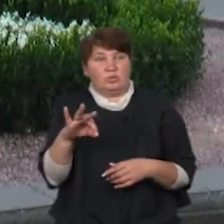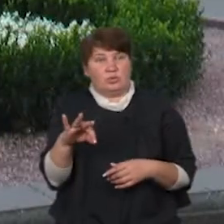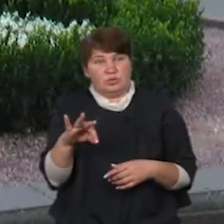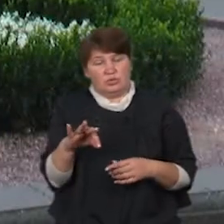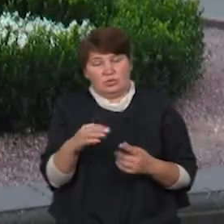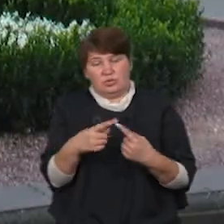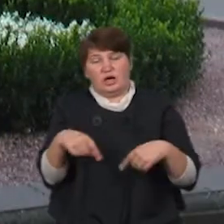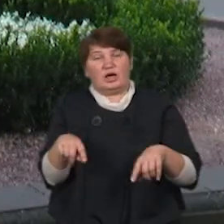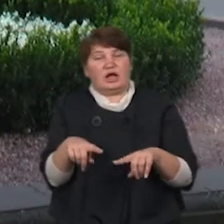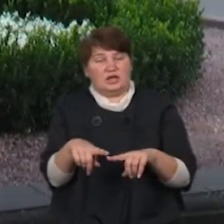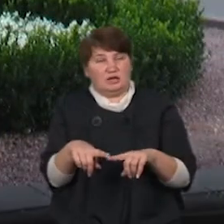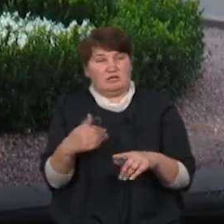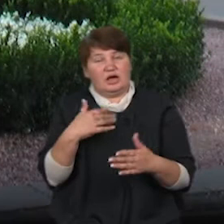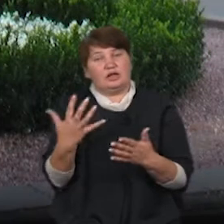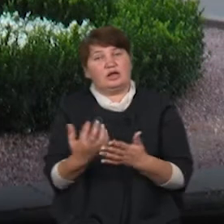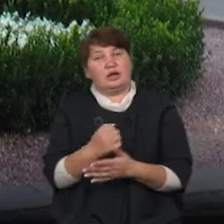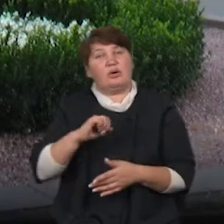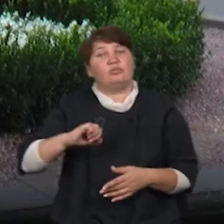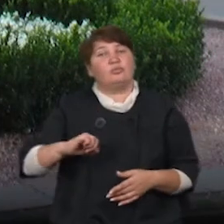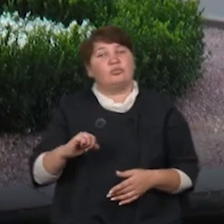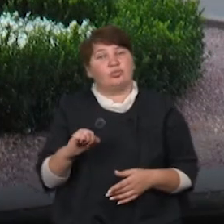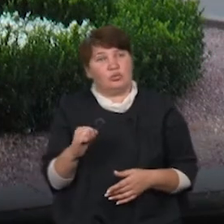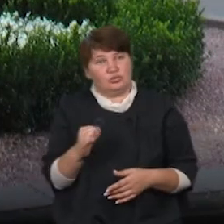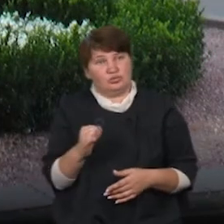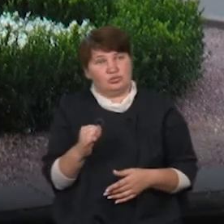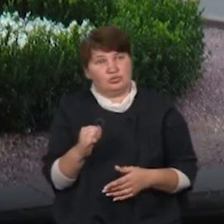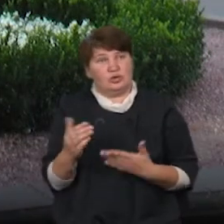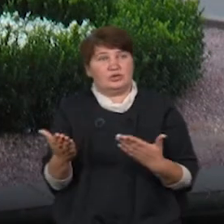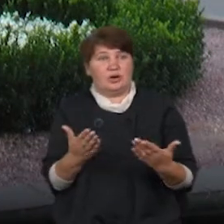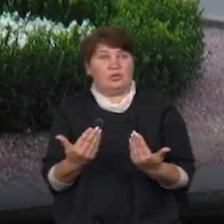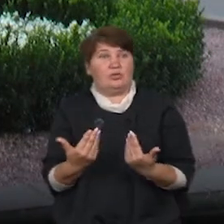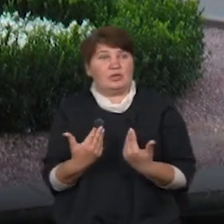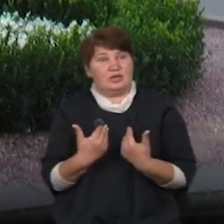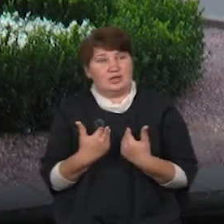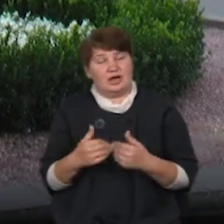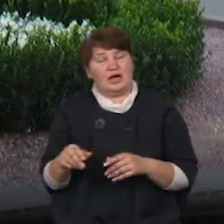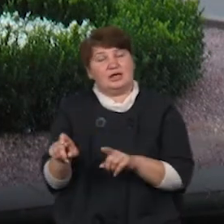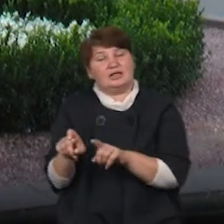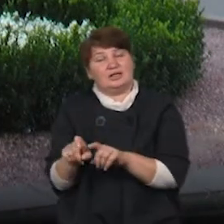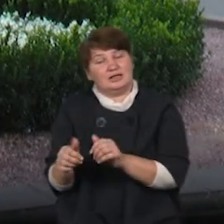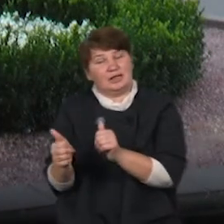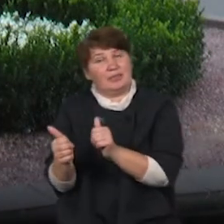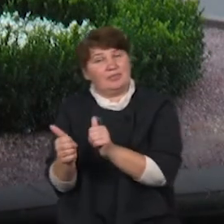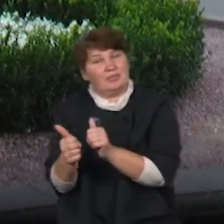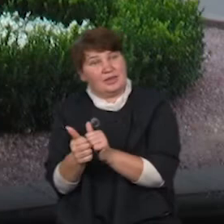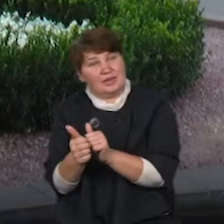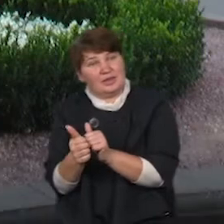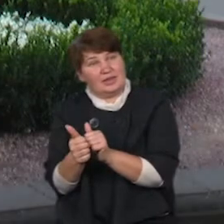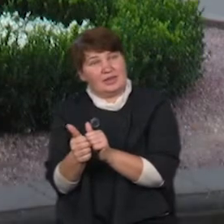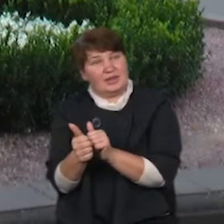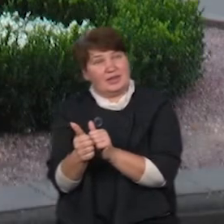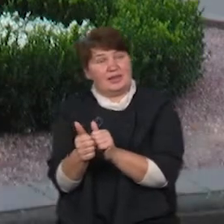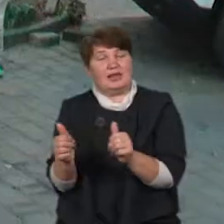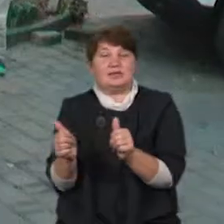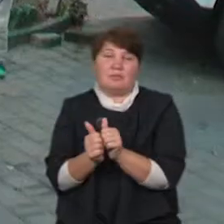знайшла подружку, з якої я сиділа біля неї, з парою